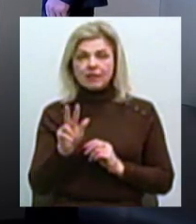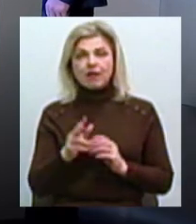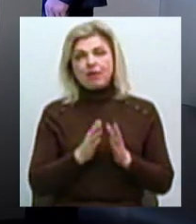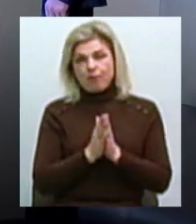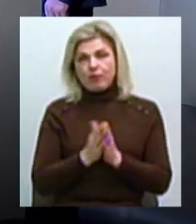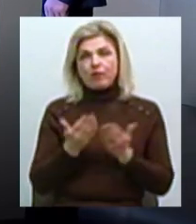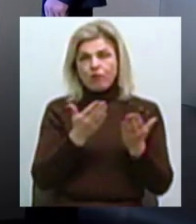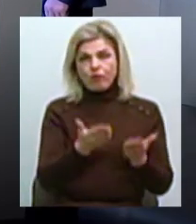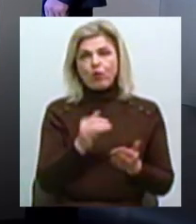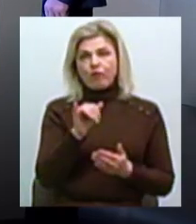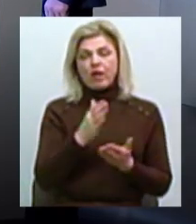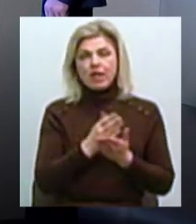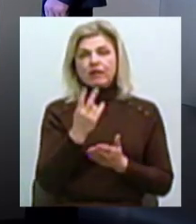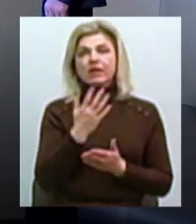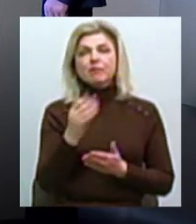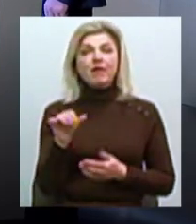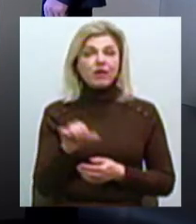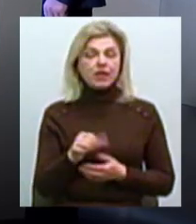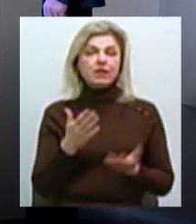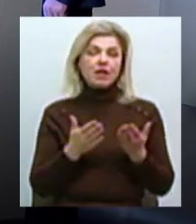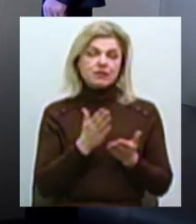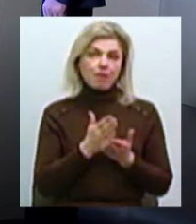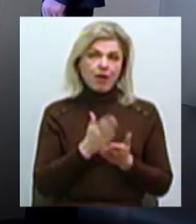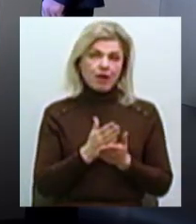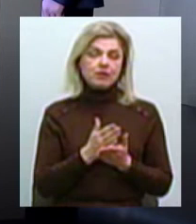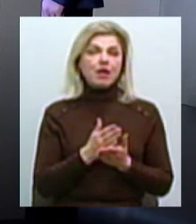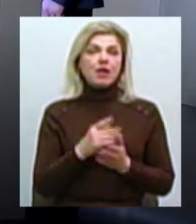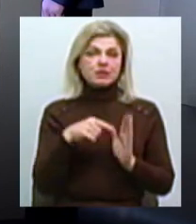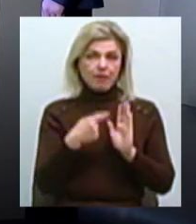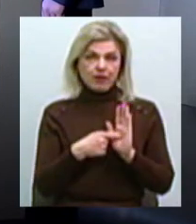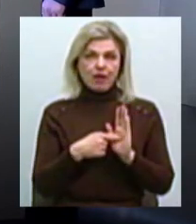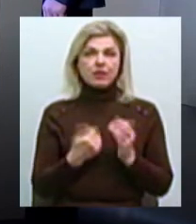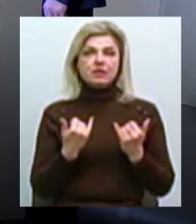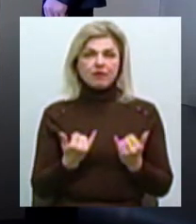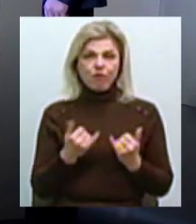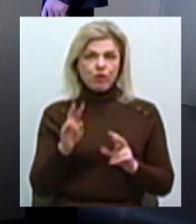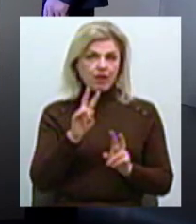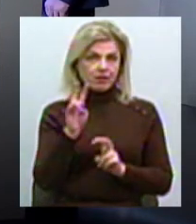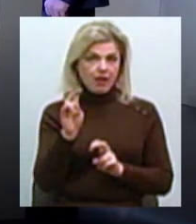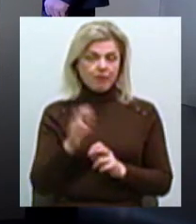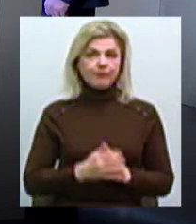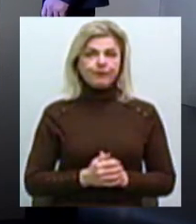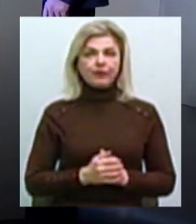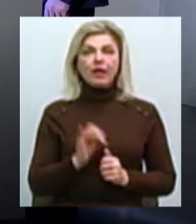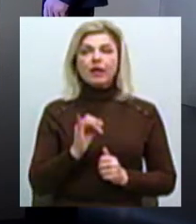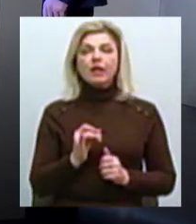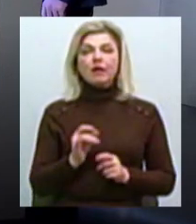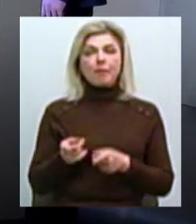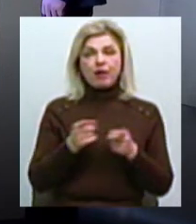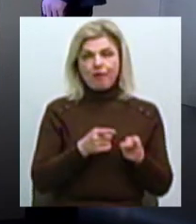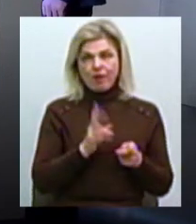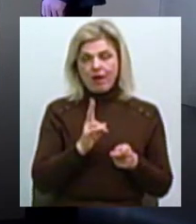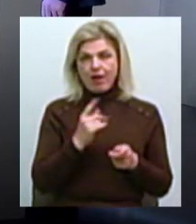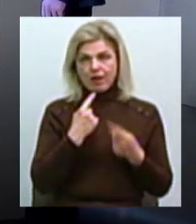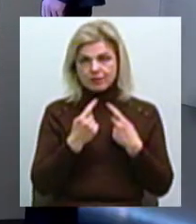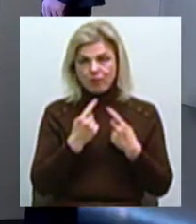У вас є приблизно 25 хвилин, якщо маєте запитання, побажання по сьогоднішній темі Ну і перш ніж перейти до розмови, я пропоную